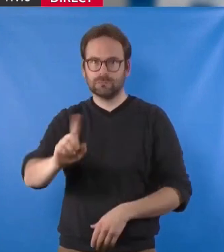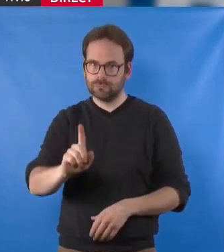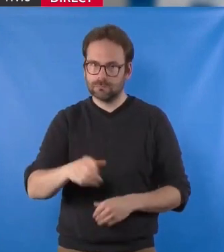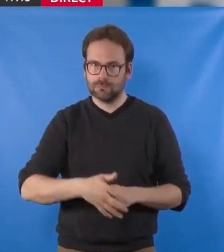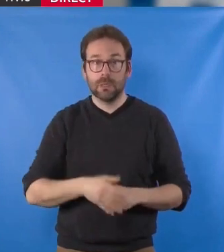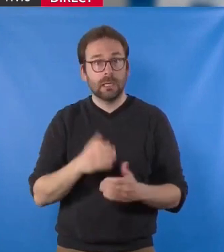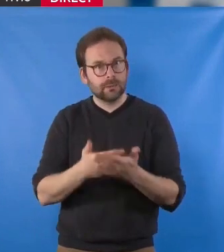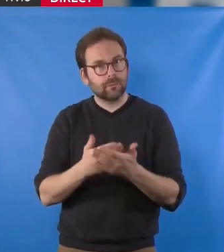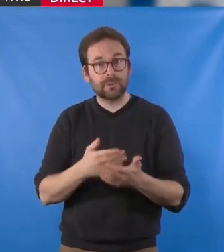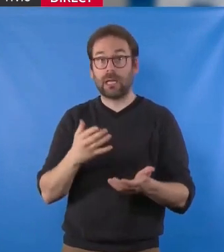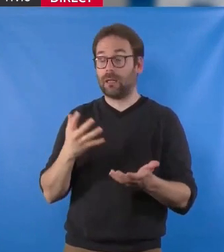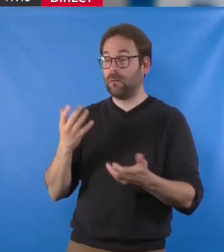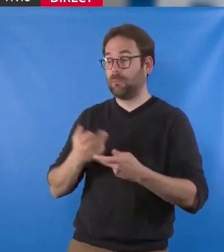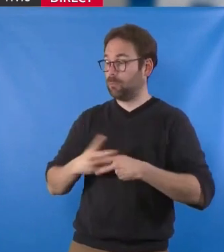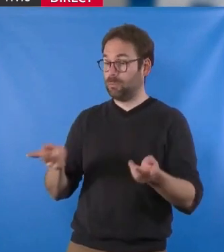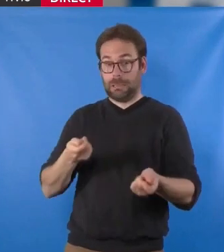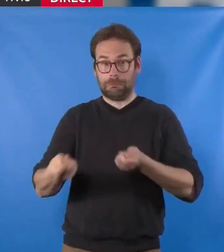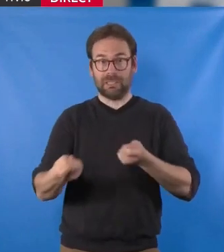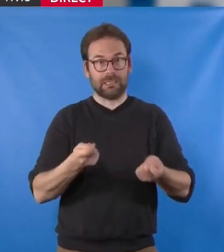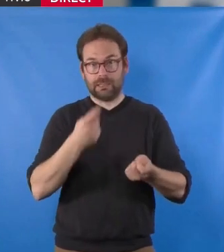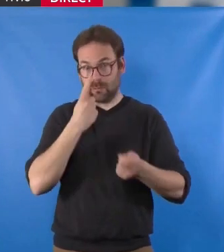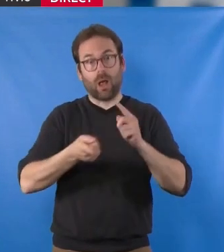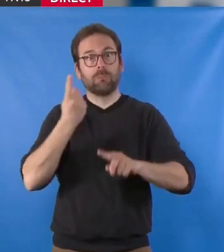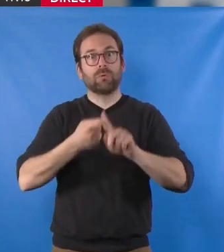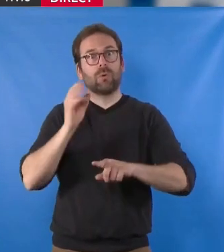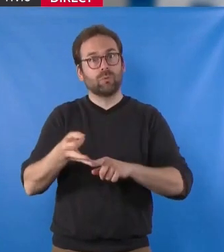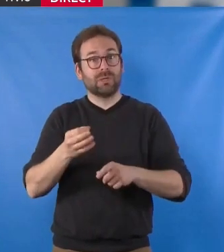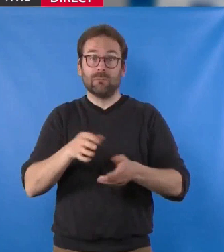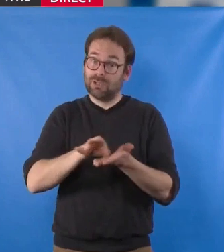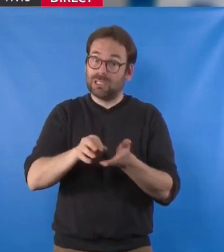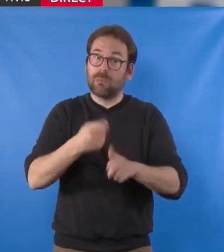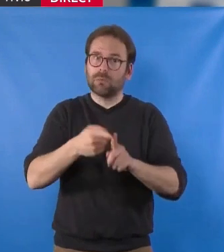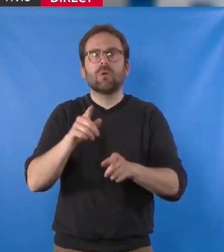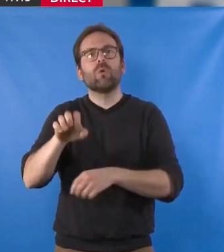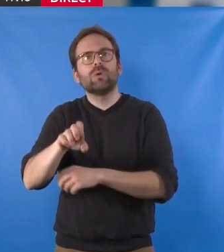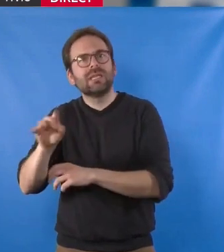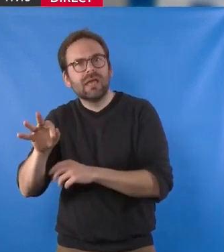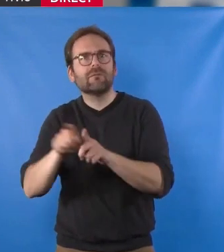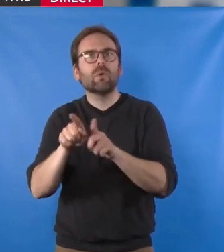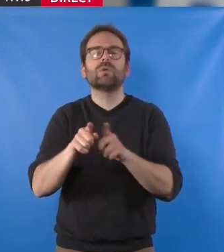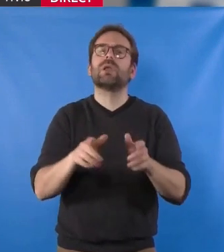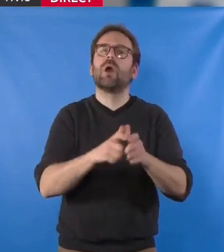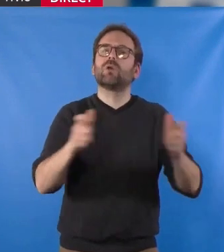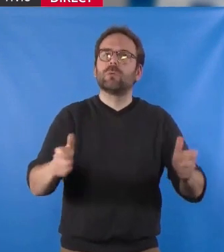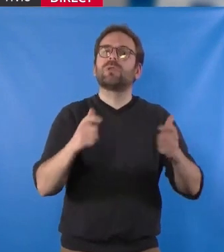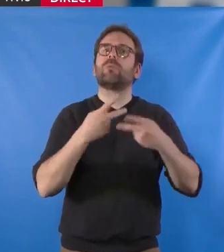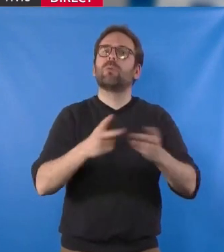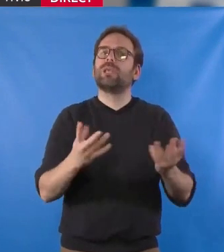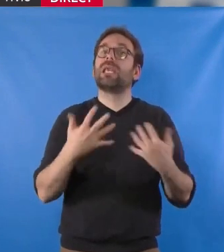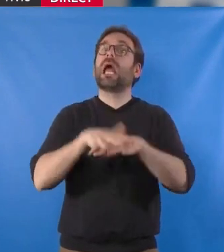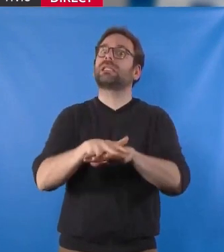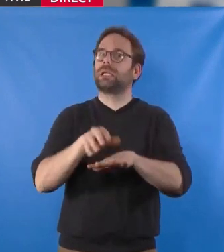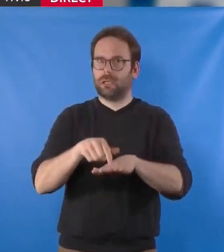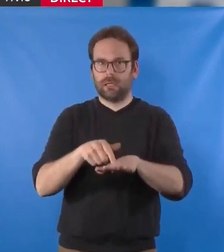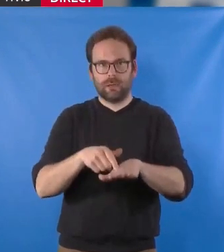favorables à la maîtrise publique de ce bien stratégique essentiel autour d'EDF et de l'entreprise publique intégrée, qu'elle était avant